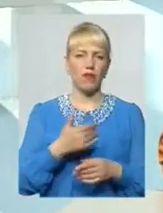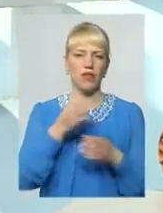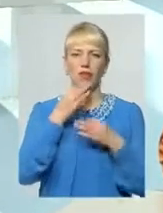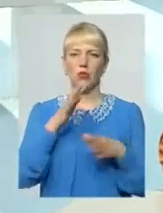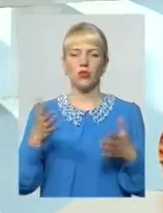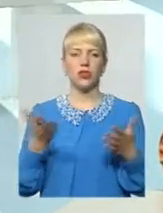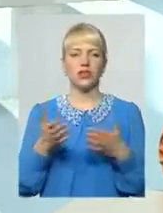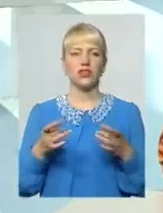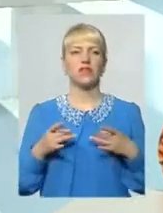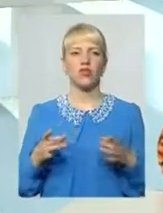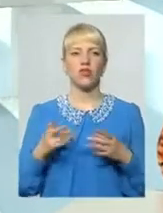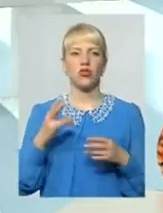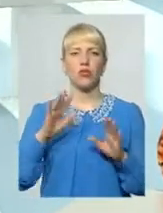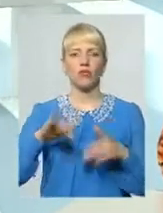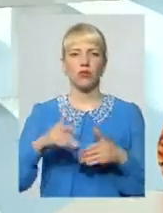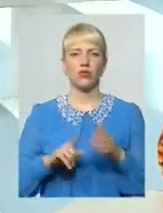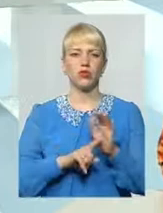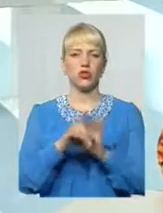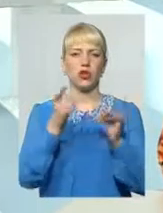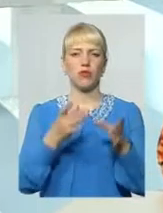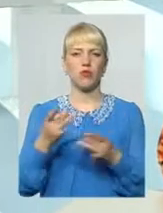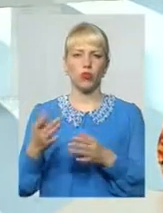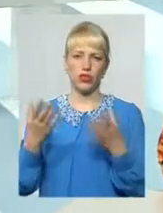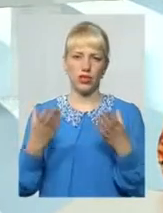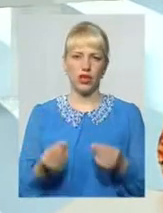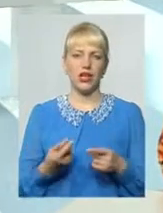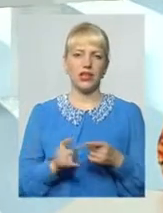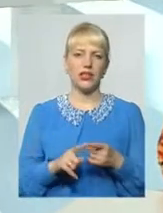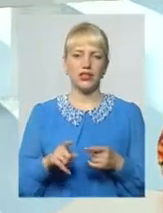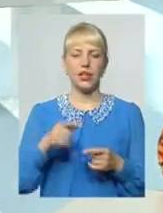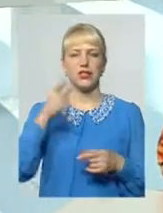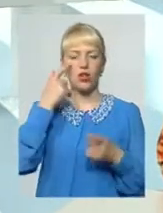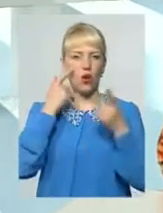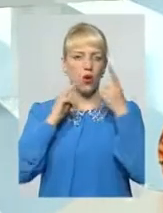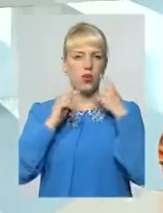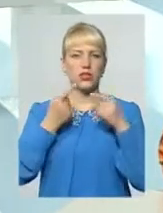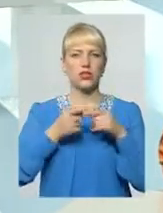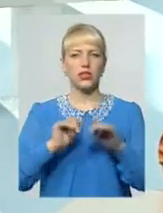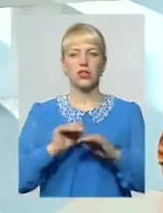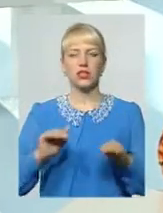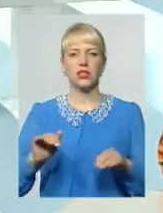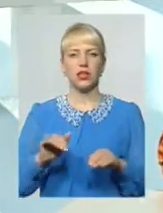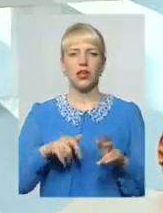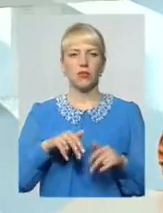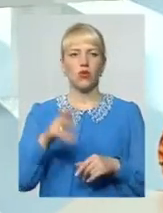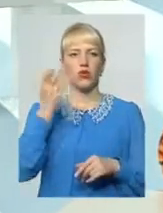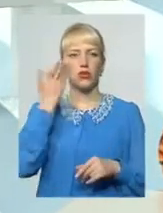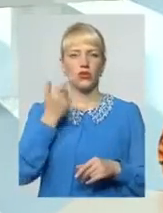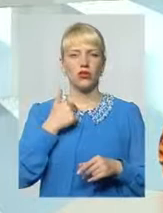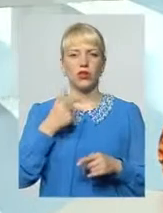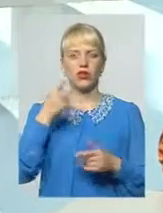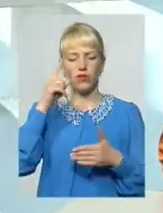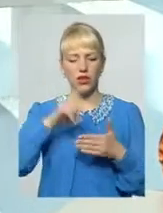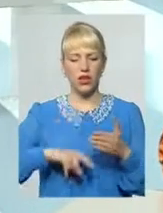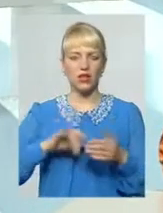свята Але потім приходять будні, і ці будні – це сльози, це дітки приходять, знаєте, коли довіряються в розмові